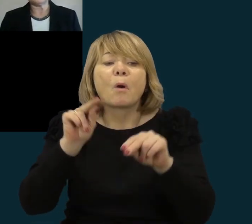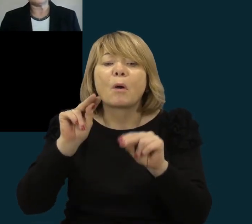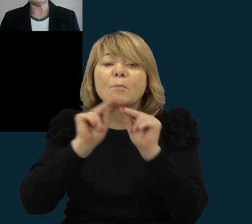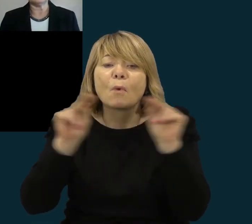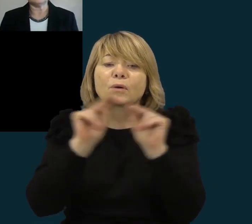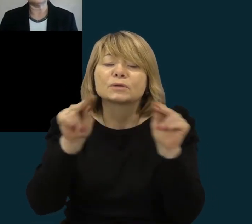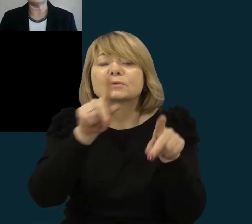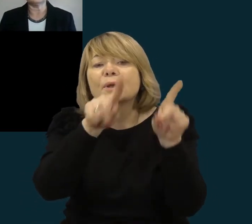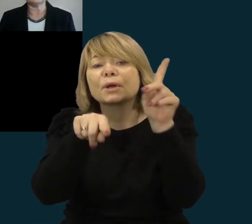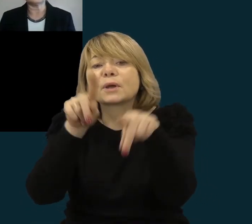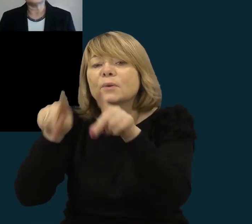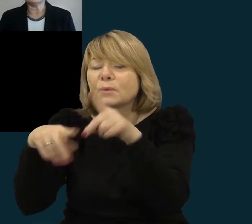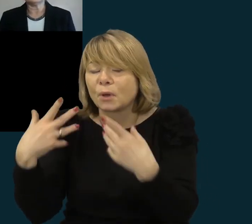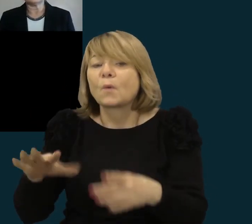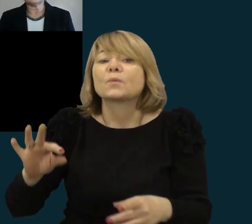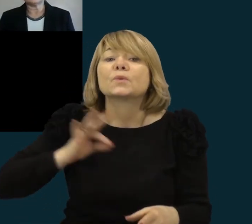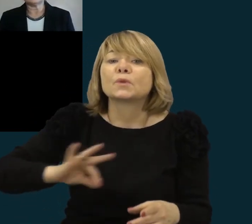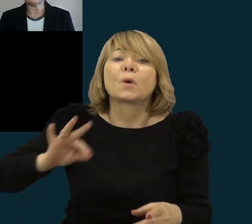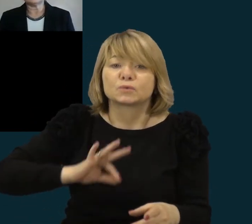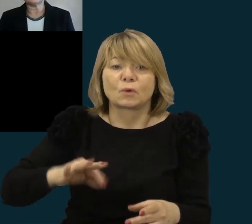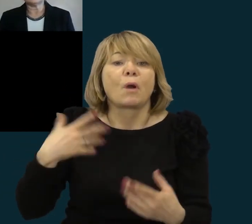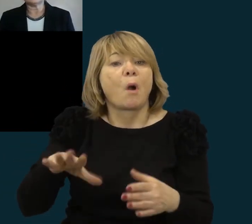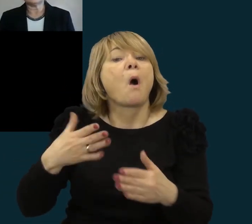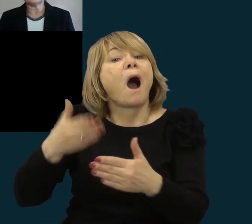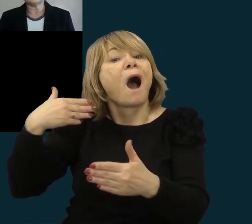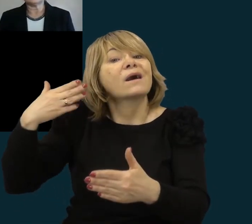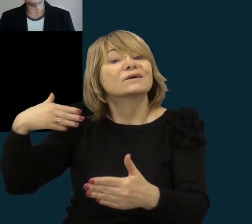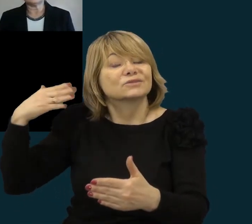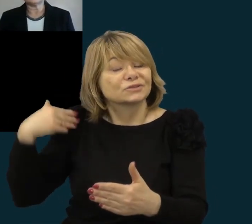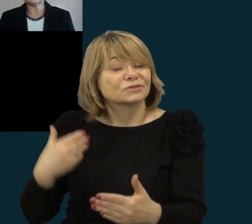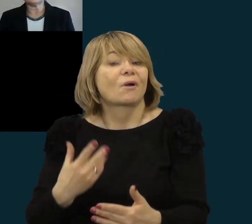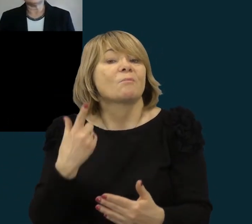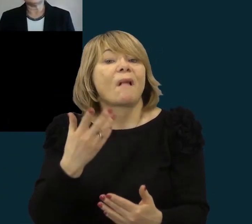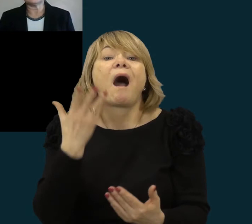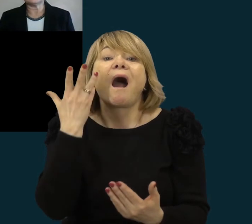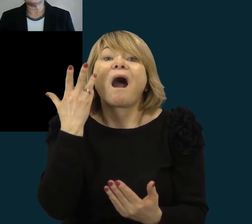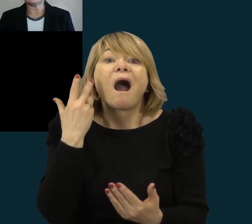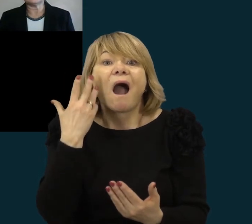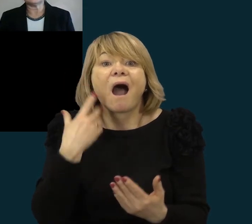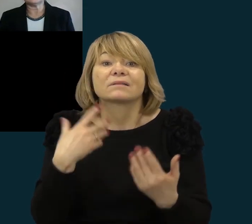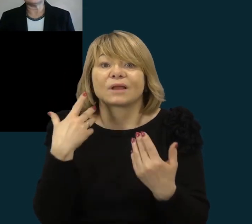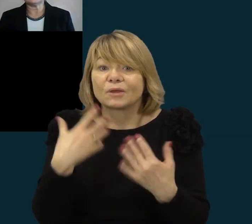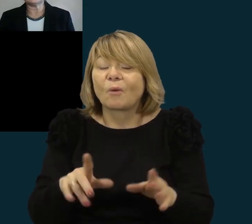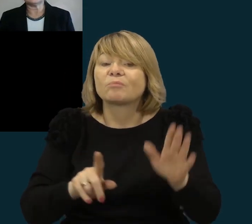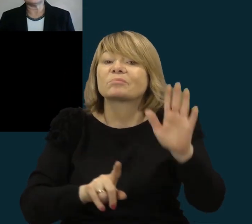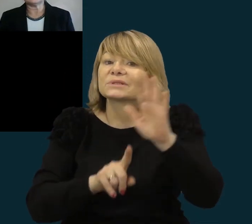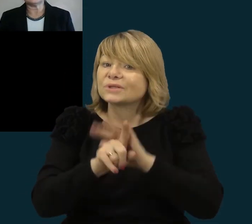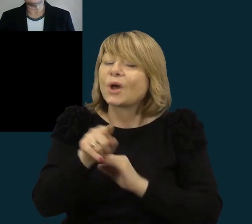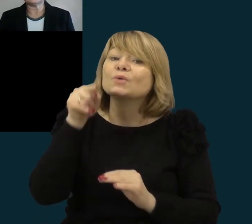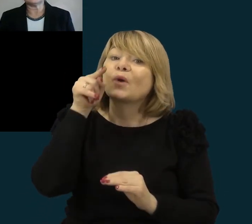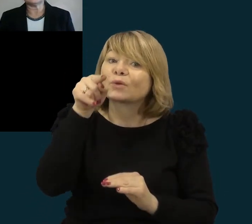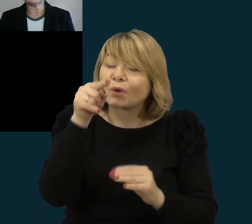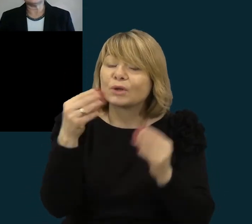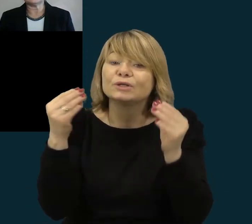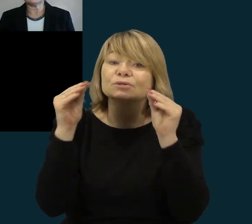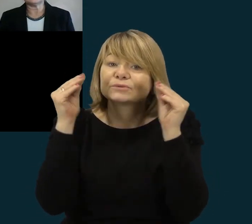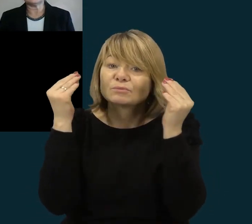jie naudojos kur kas anksčiau, bet kada jau atėjo to nuotolinio mokymosi